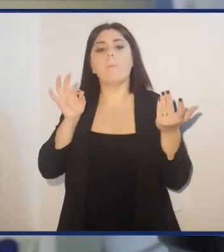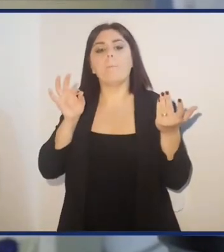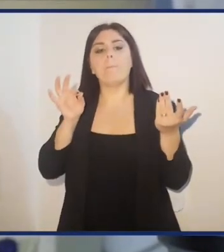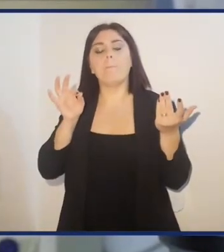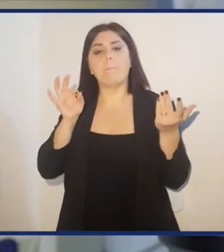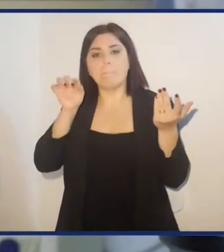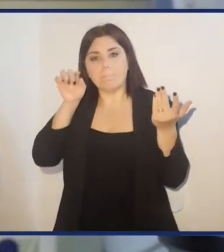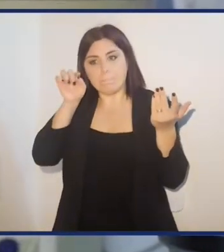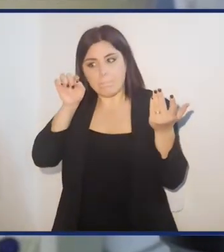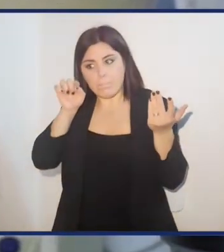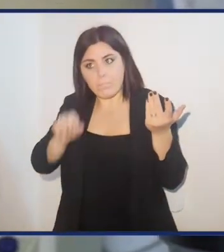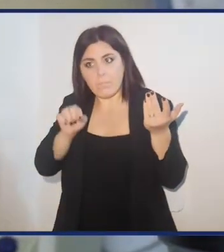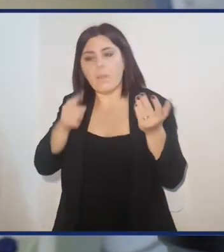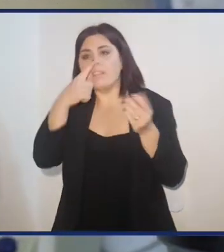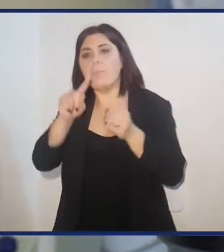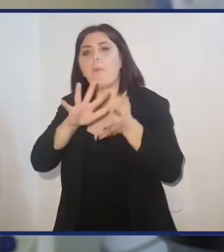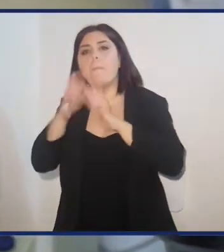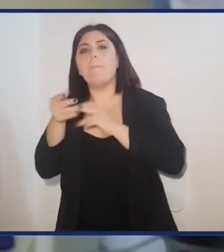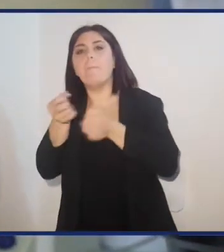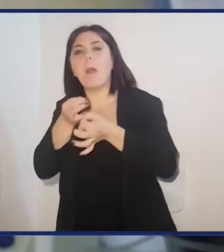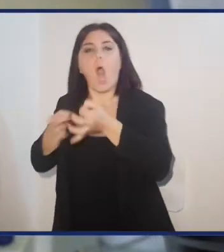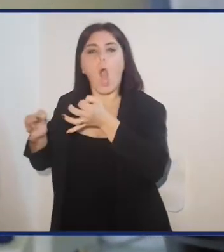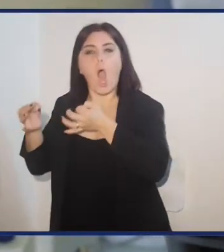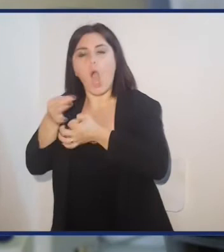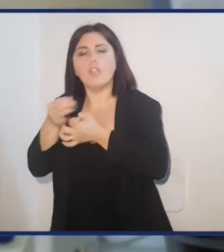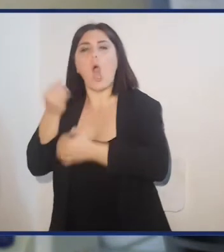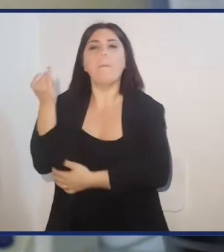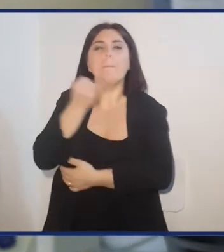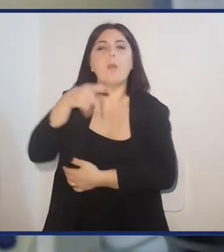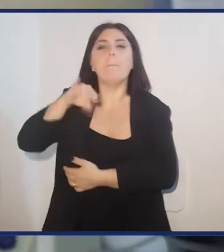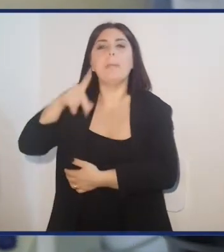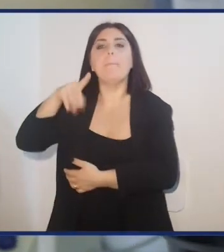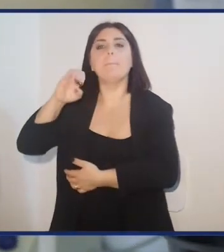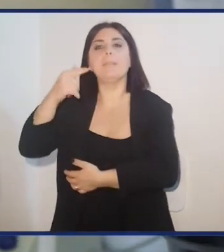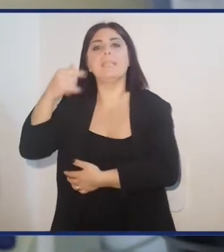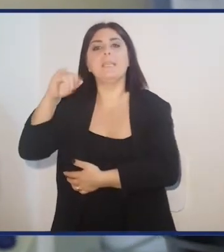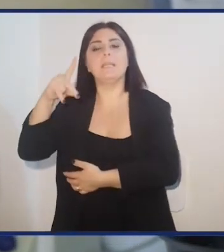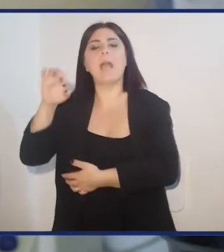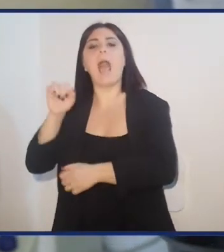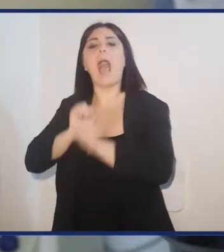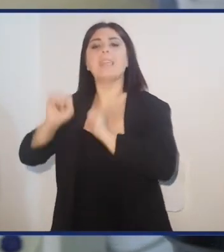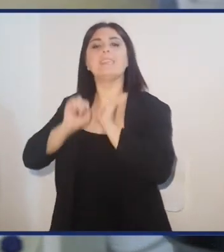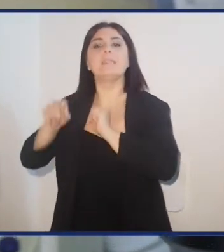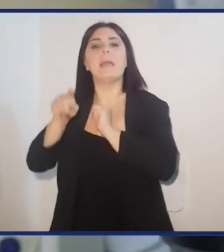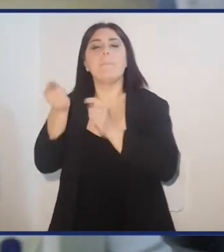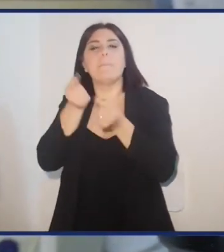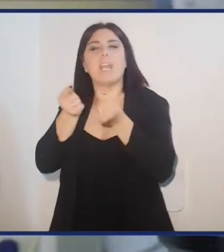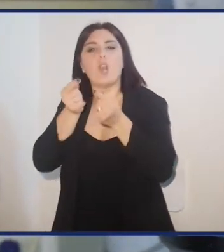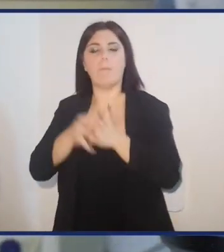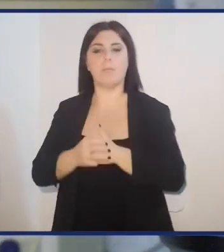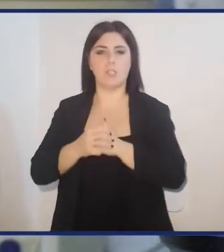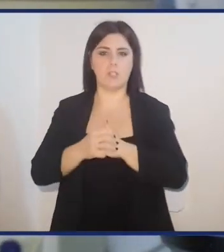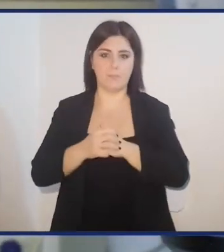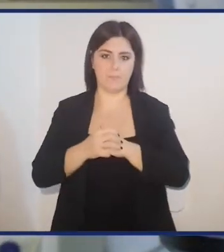espressa tale sequenza aminoacidica in una proteina o in un piccolo peptide, quali i peptidi antimicrobici.